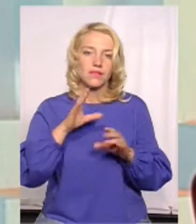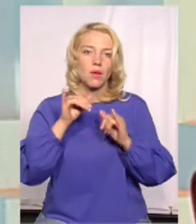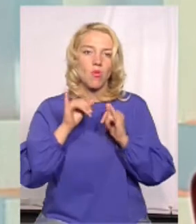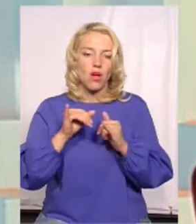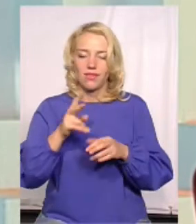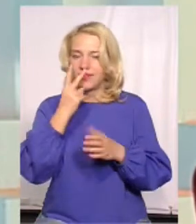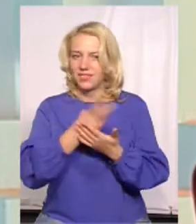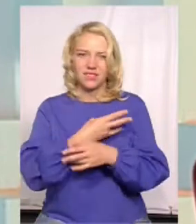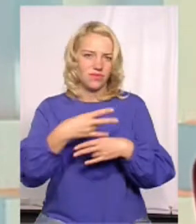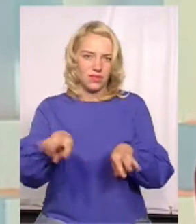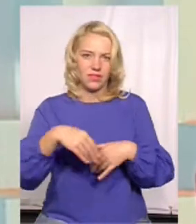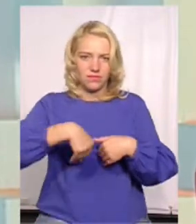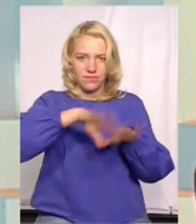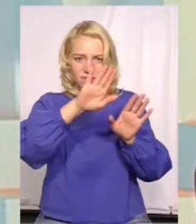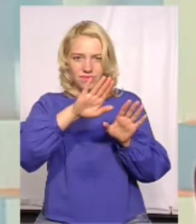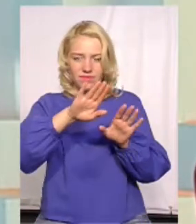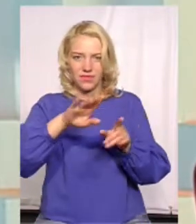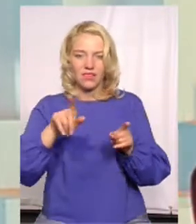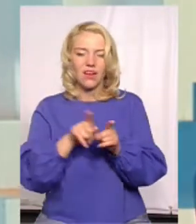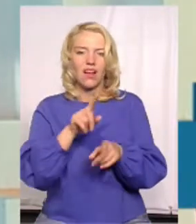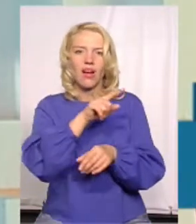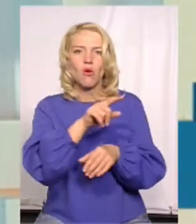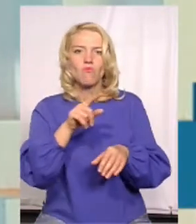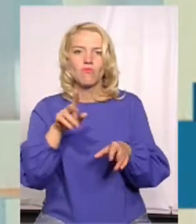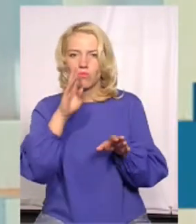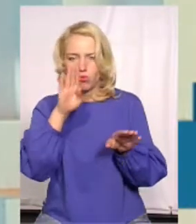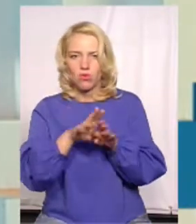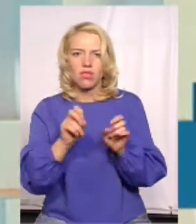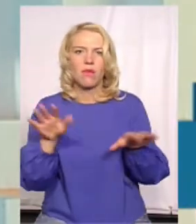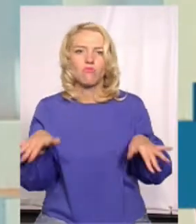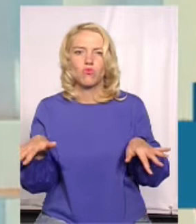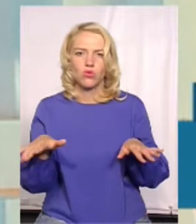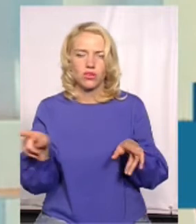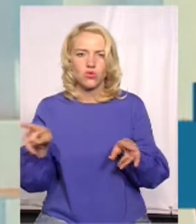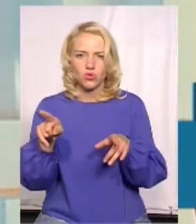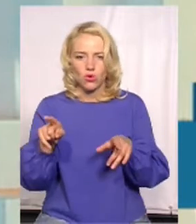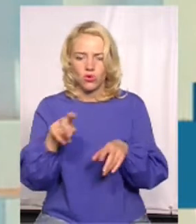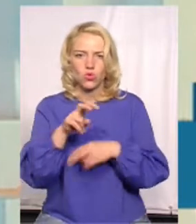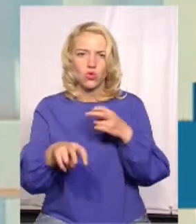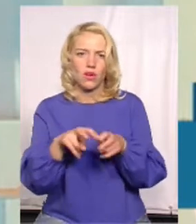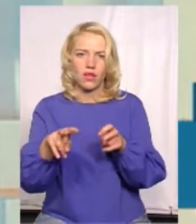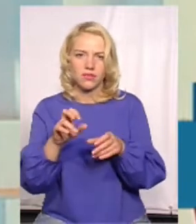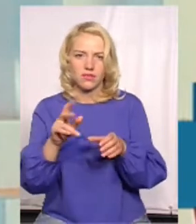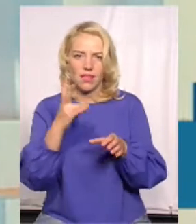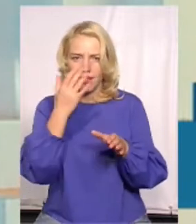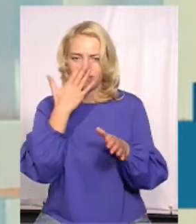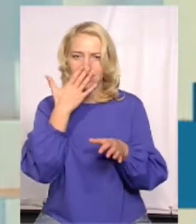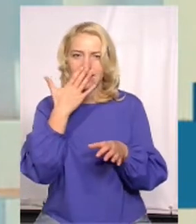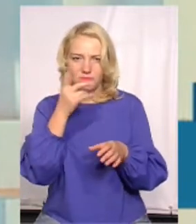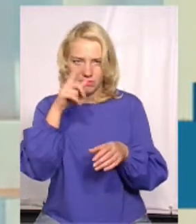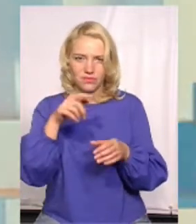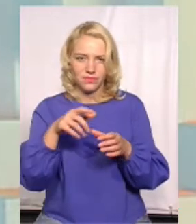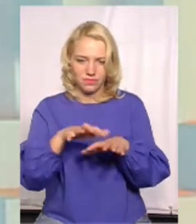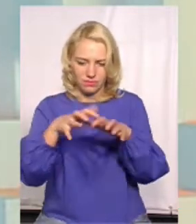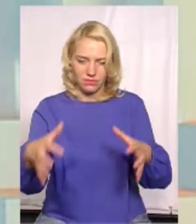дивляться, тому що такі люди шукають, як ті мухи, таку субстанцію коричневу, яка не дуже гарно пахне. До нас їздять люди, які дійсно цікавляться